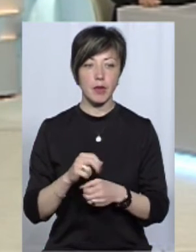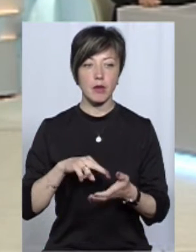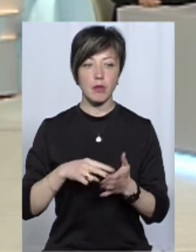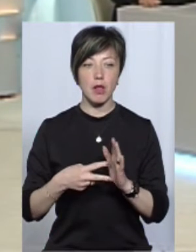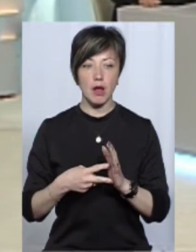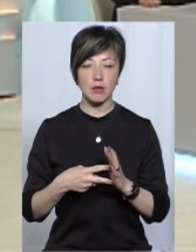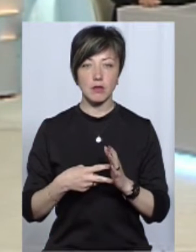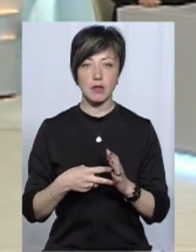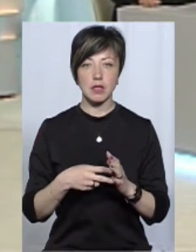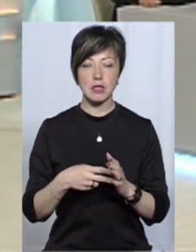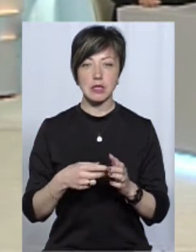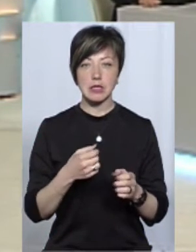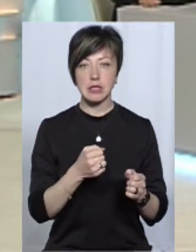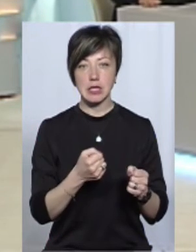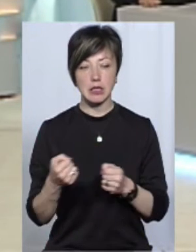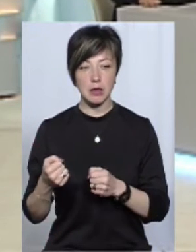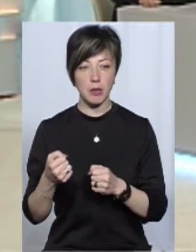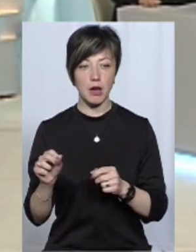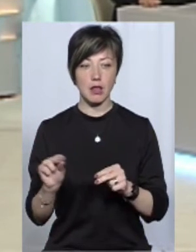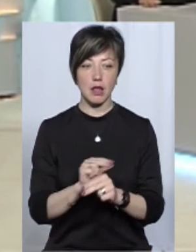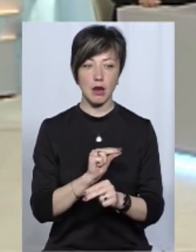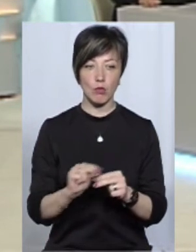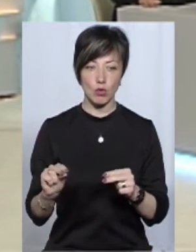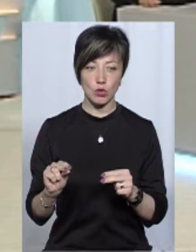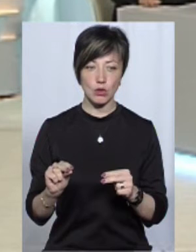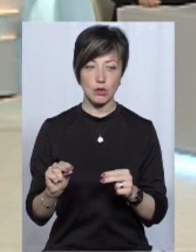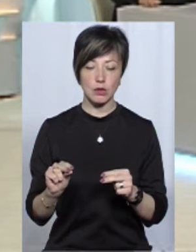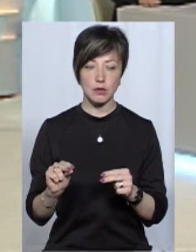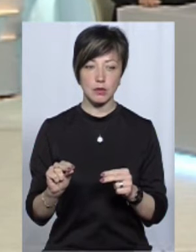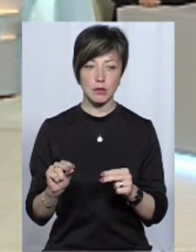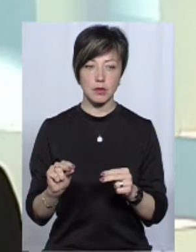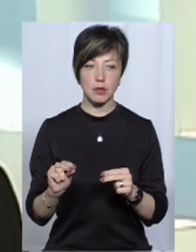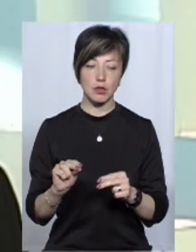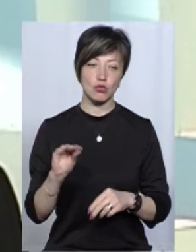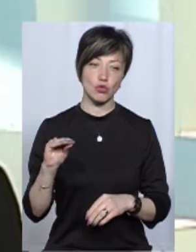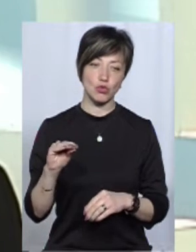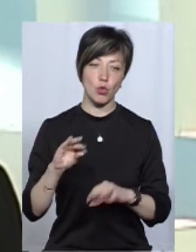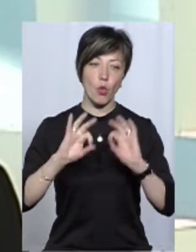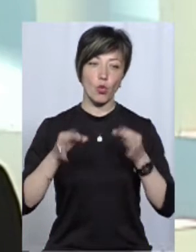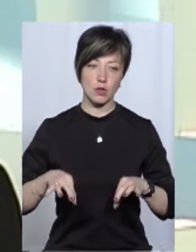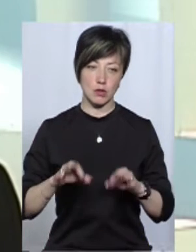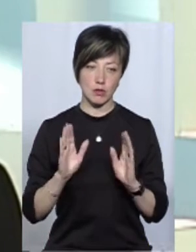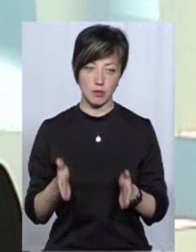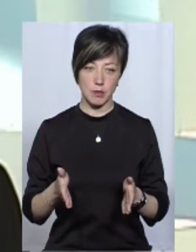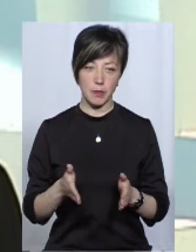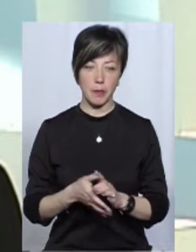Планова зупинка на ремонт в жовтень чи осіння.